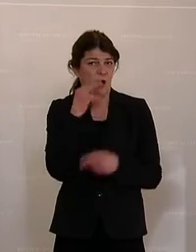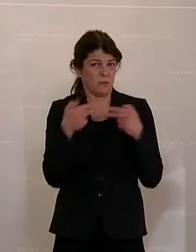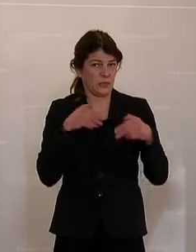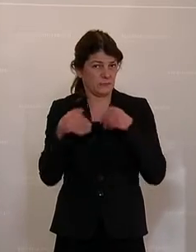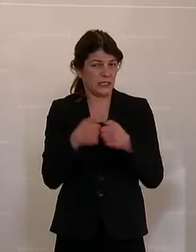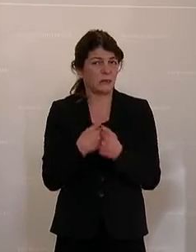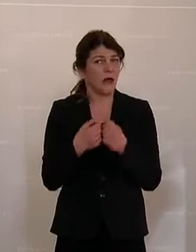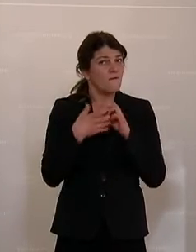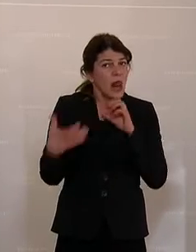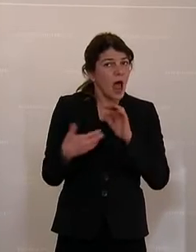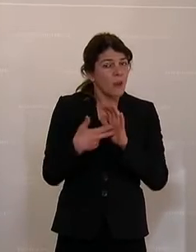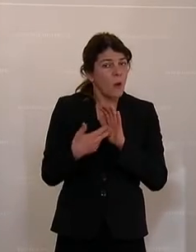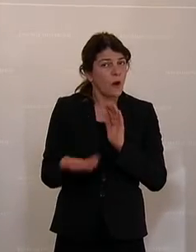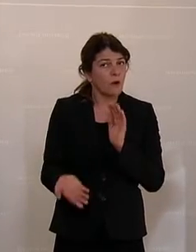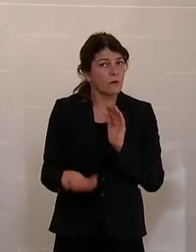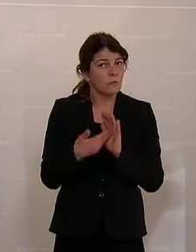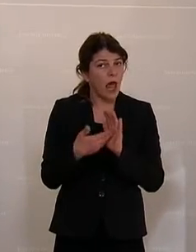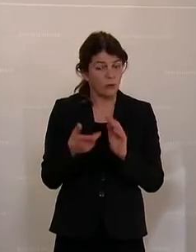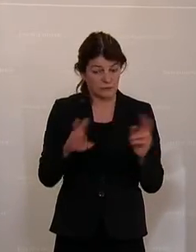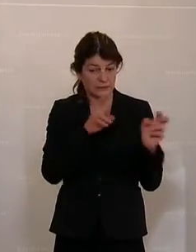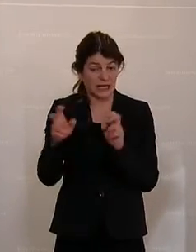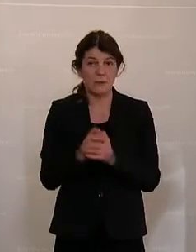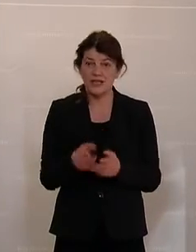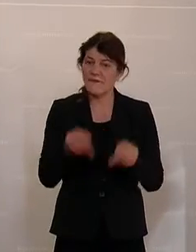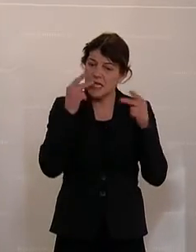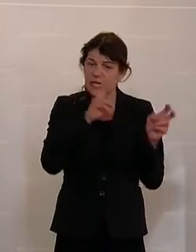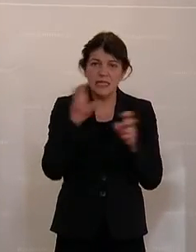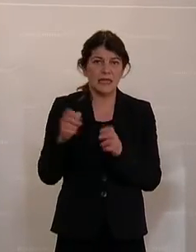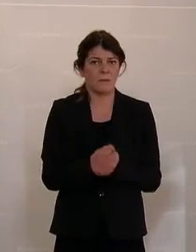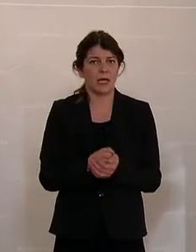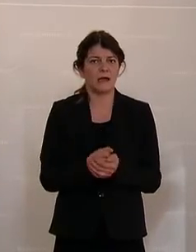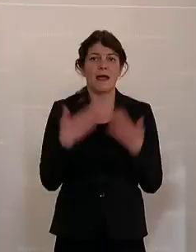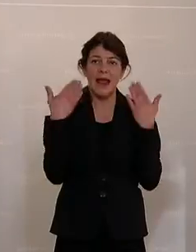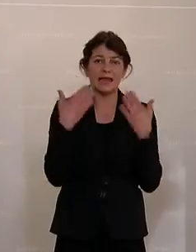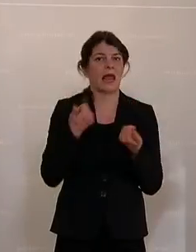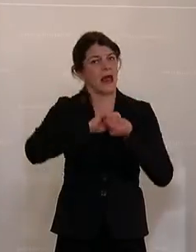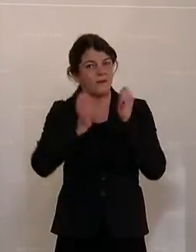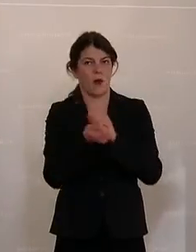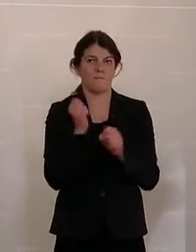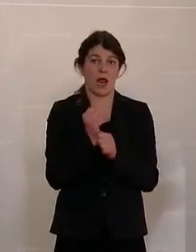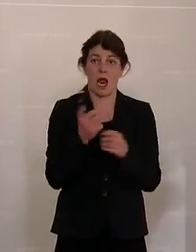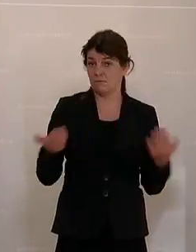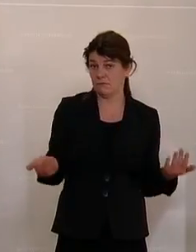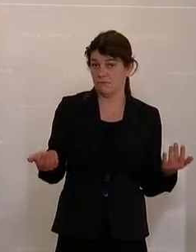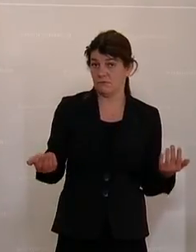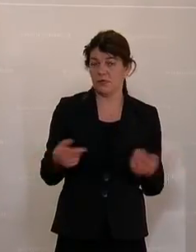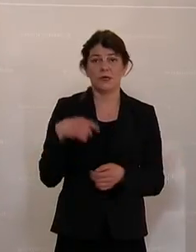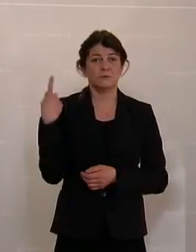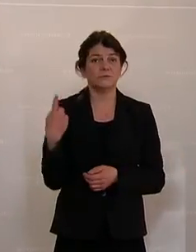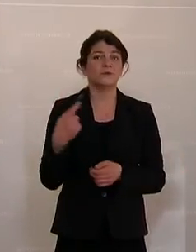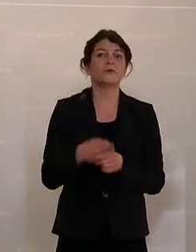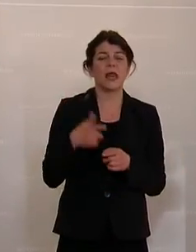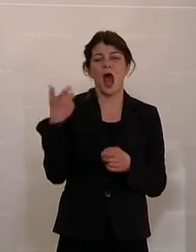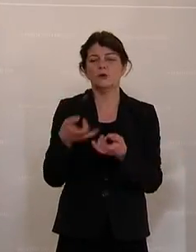lange dauert es noch, dass zu diesem Thema, zu diesem wichtigen Thema, eine Reform zustande kommt? Sie reden sich in den